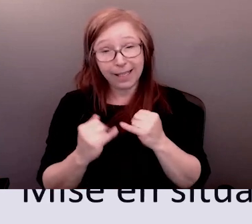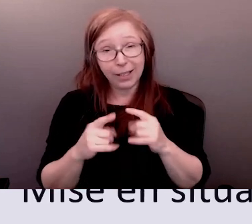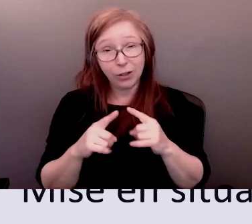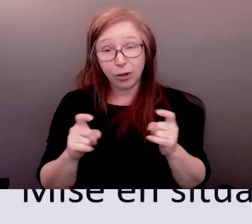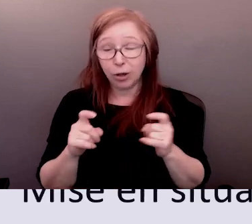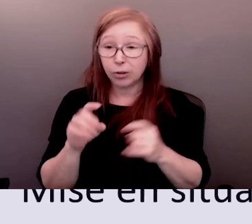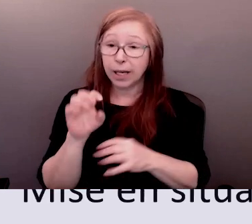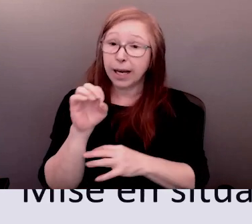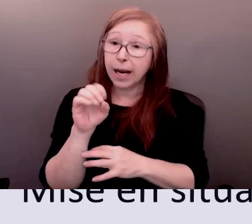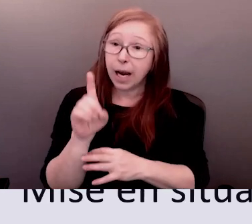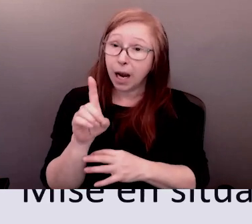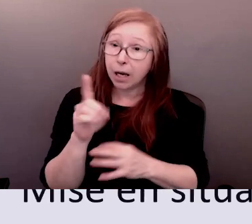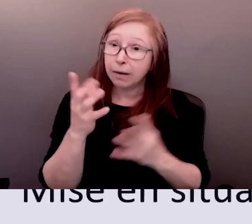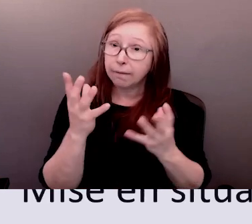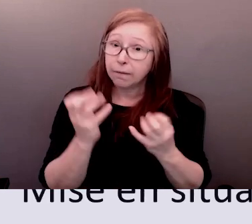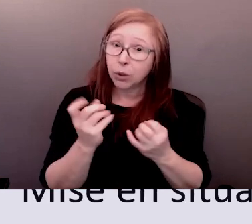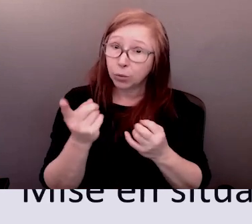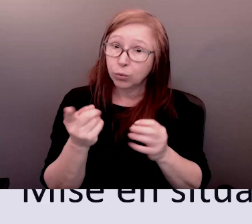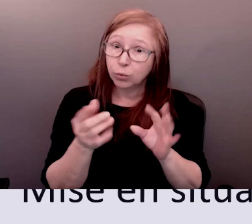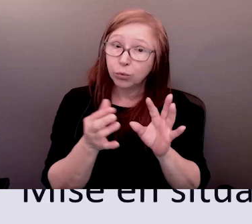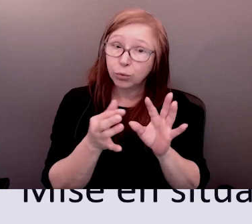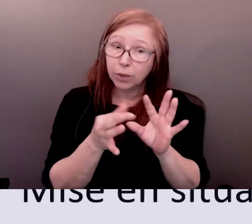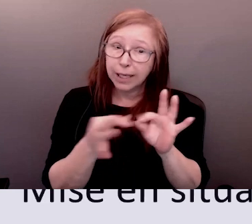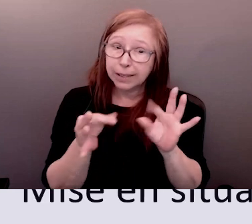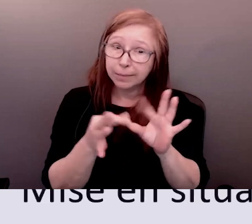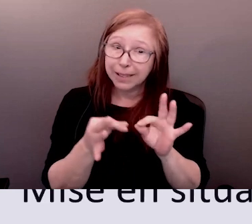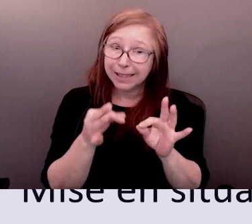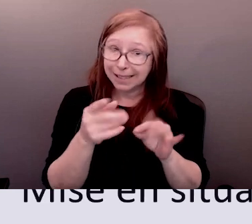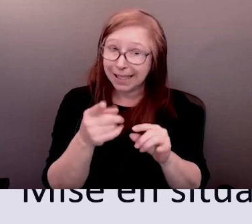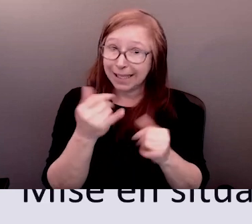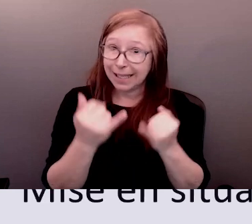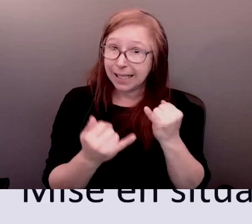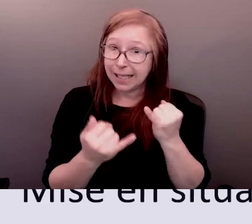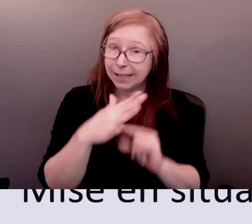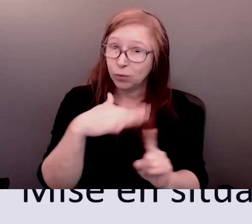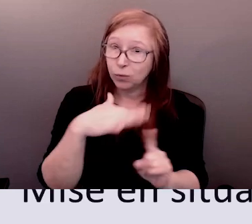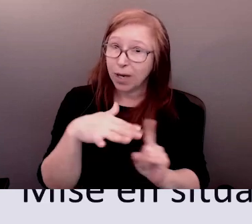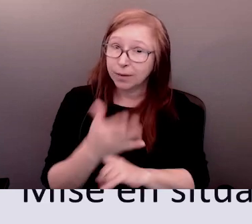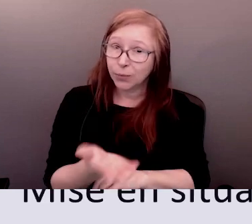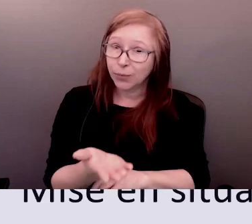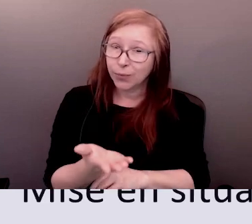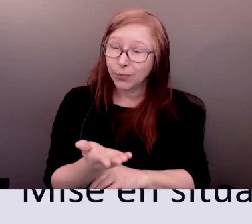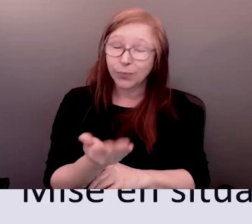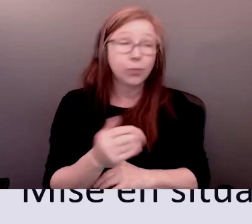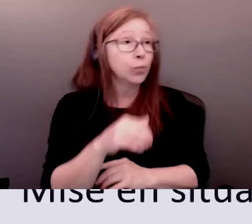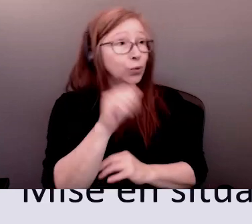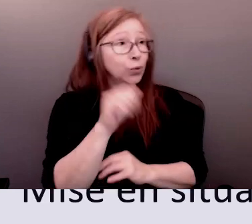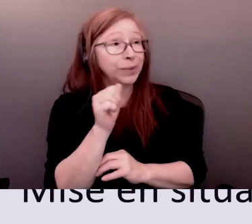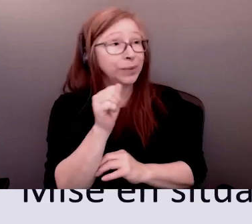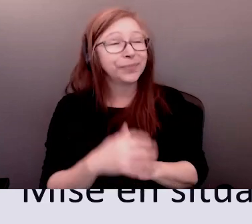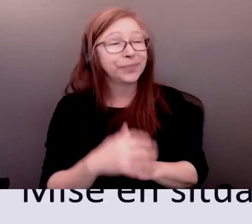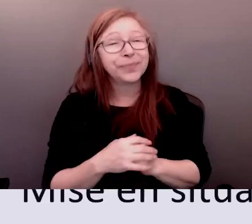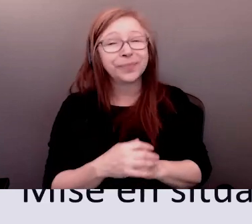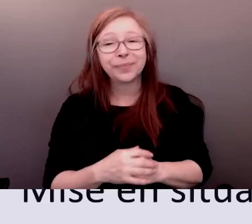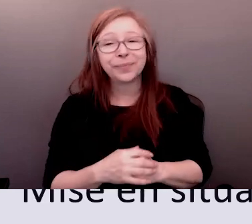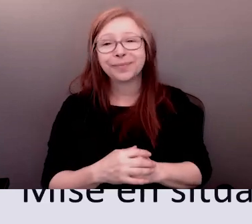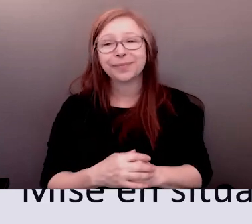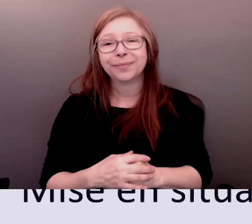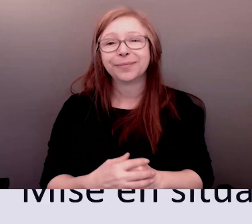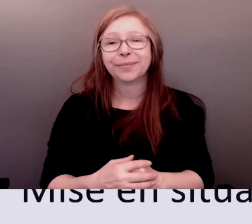négocié ce contrat avec Queen's pour être vice-doyenne de Queen's mon patron Jane Philthott